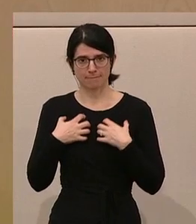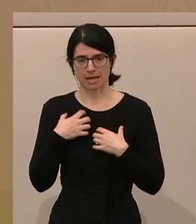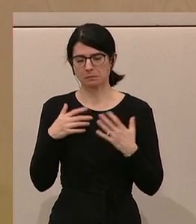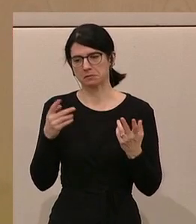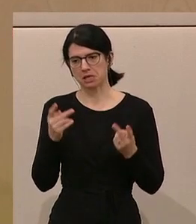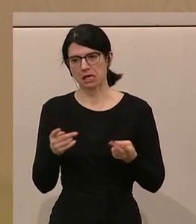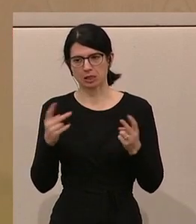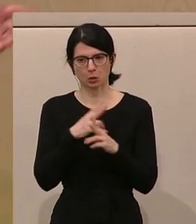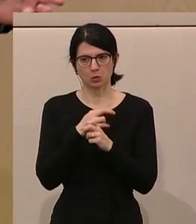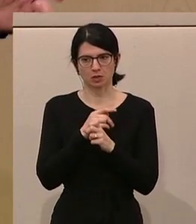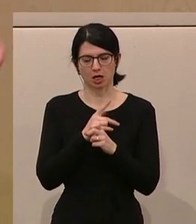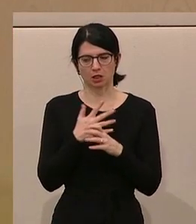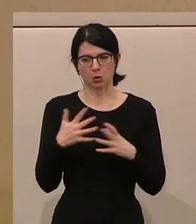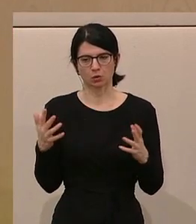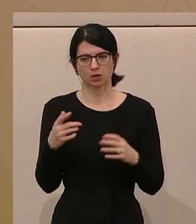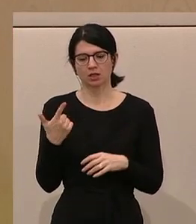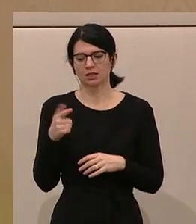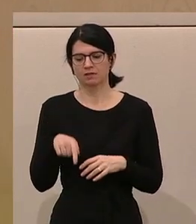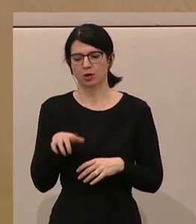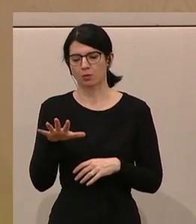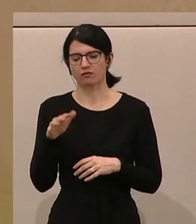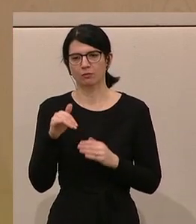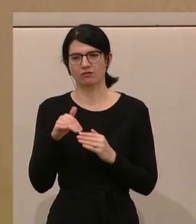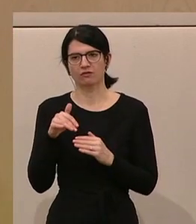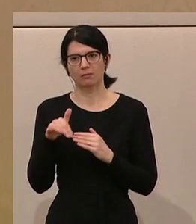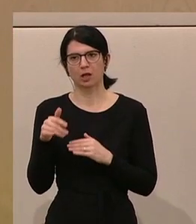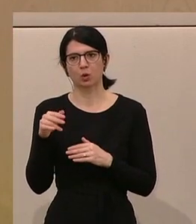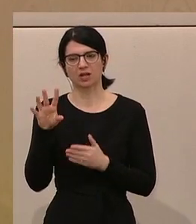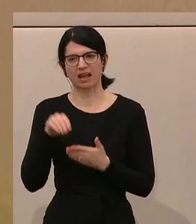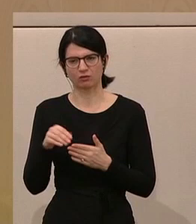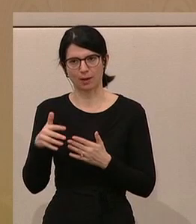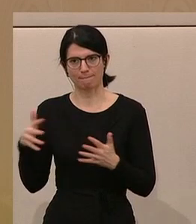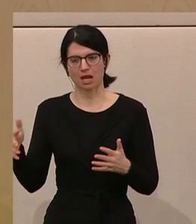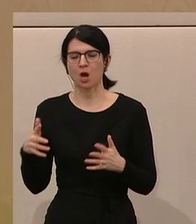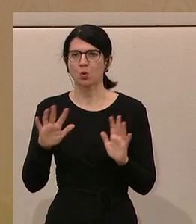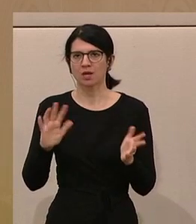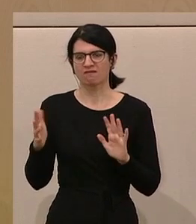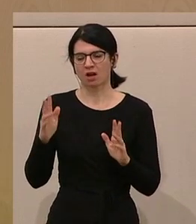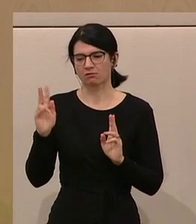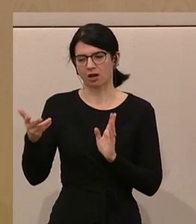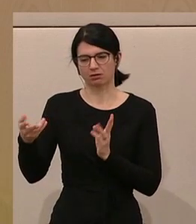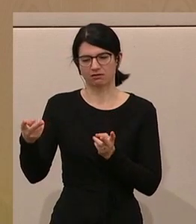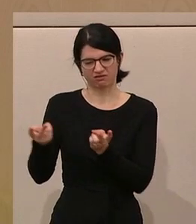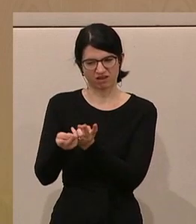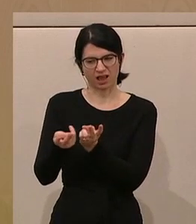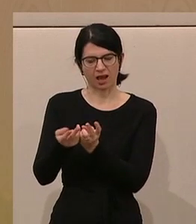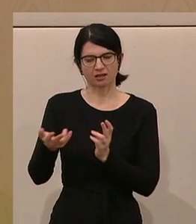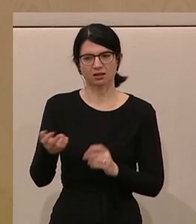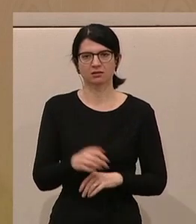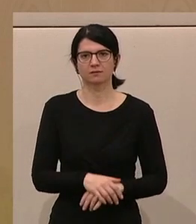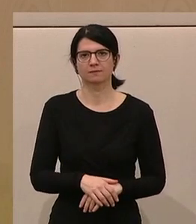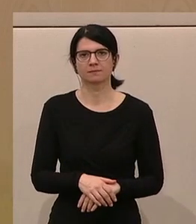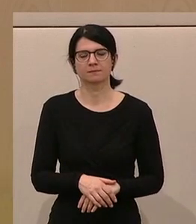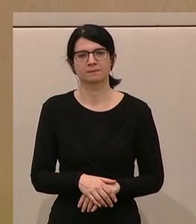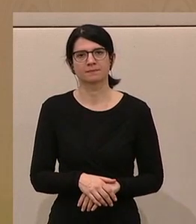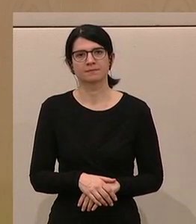ungefähr gleich groß wie Österreich, hat nur um 2,5 Millionen Einwohner mehr. Das heißt, ungefähr kann man sich daran orientieren, was das